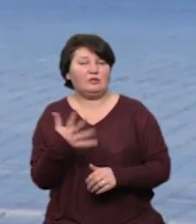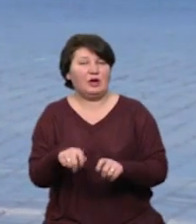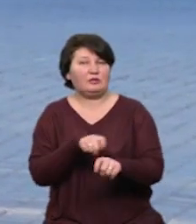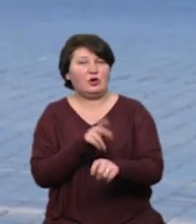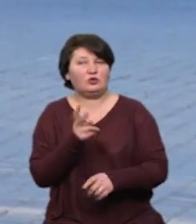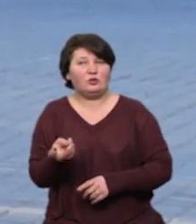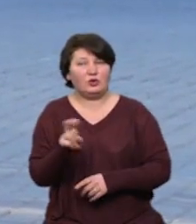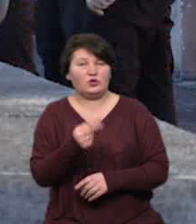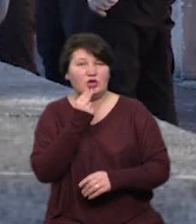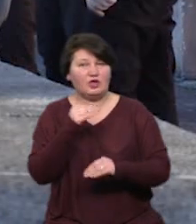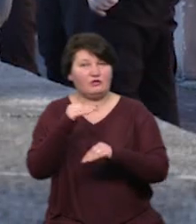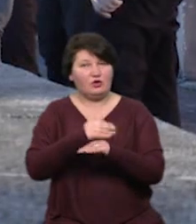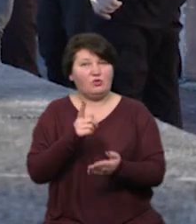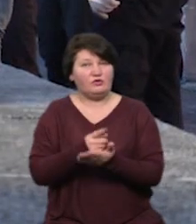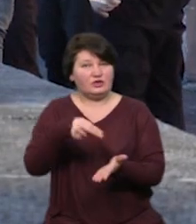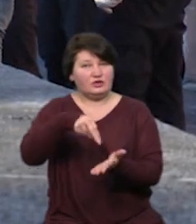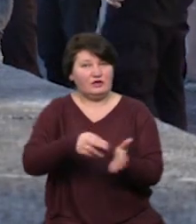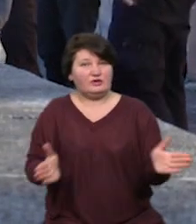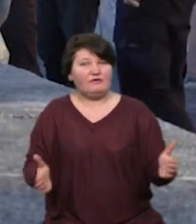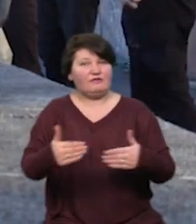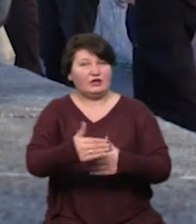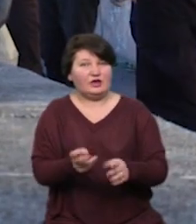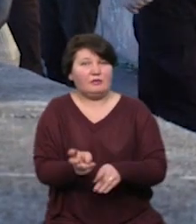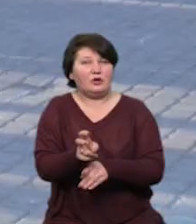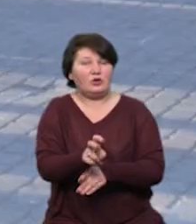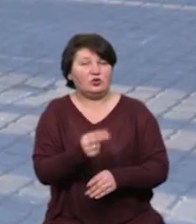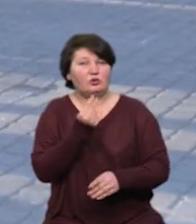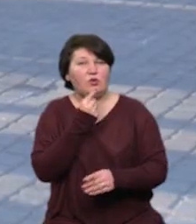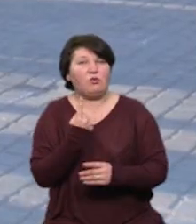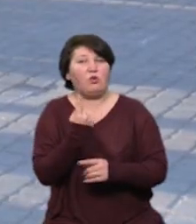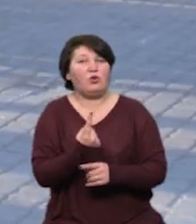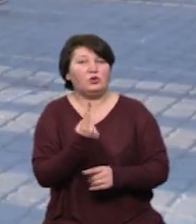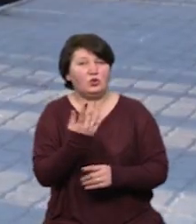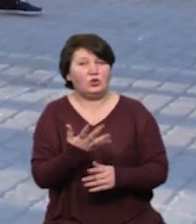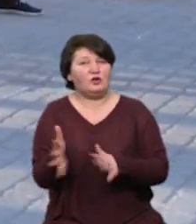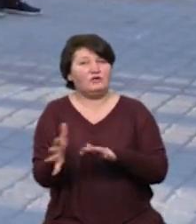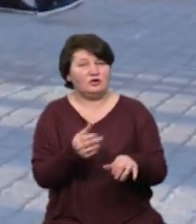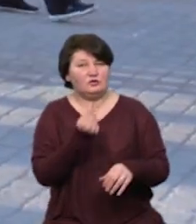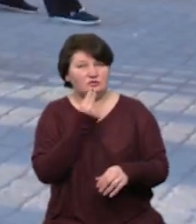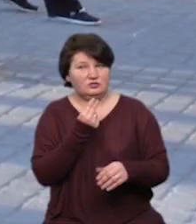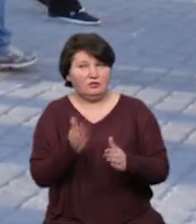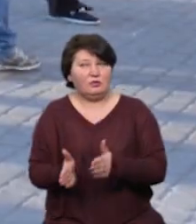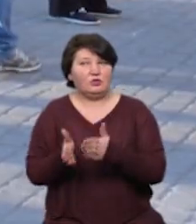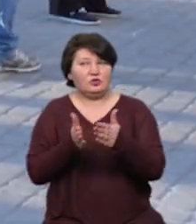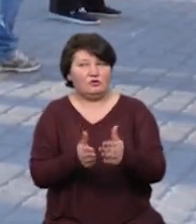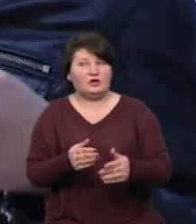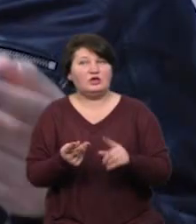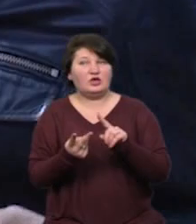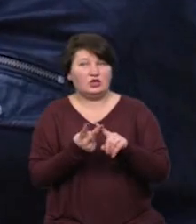вечерю, повинен стати в квадрат і підходити поїжджу по одному. Коли весь ряд отримує пакунок, підсувається інший ряд.